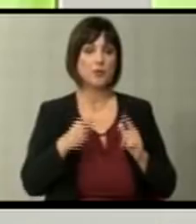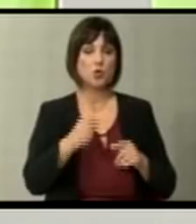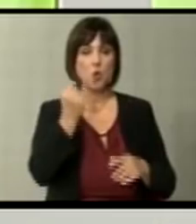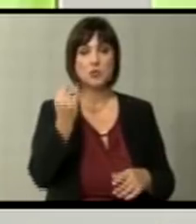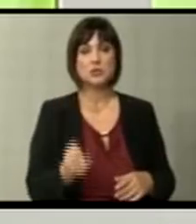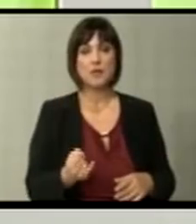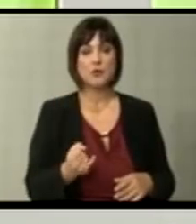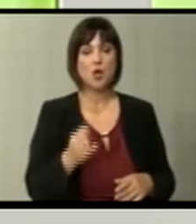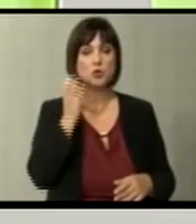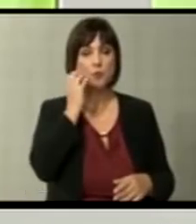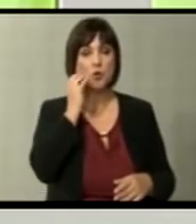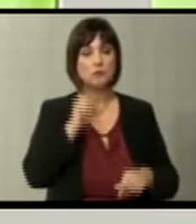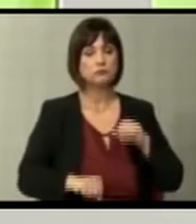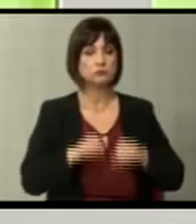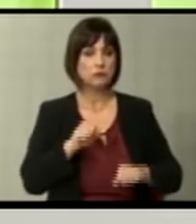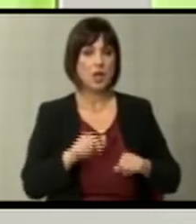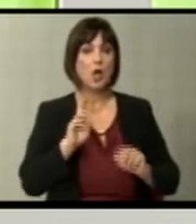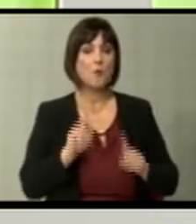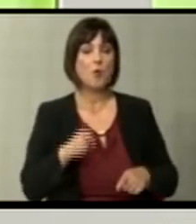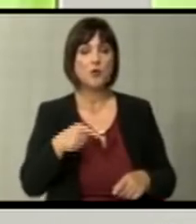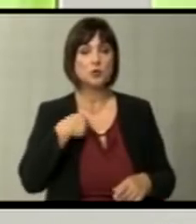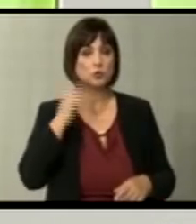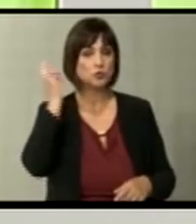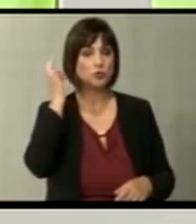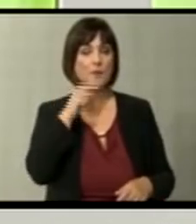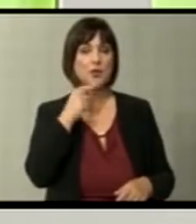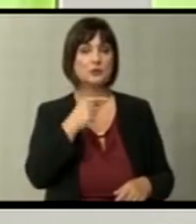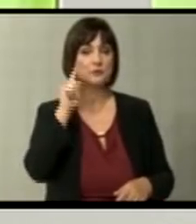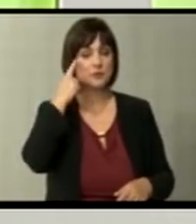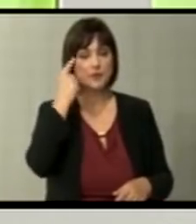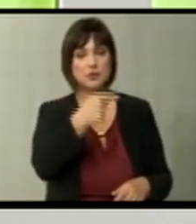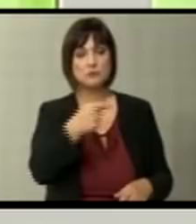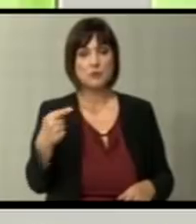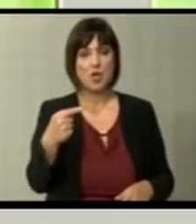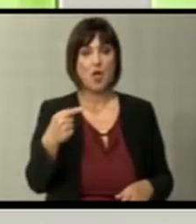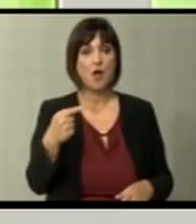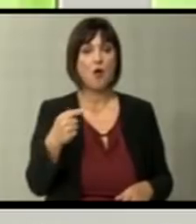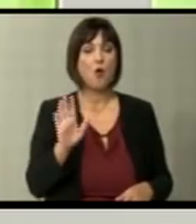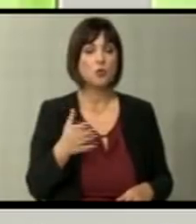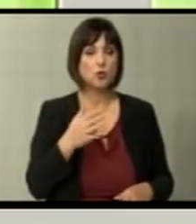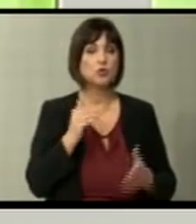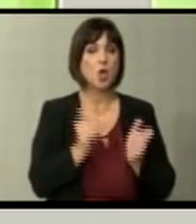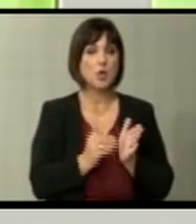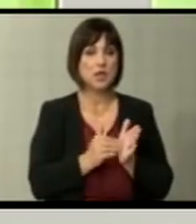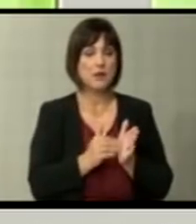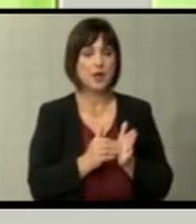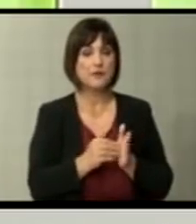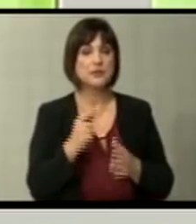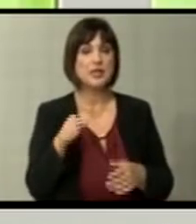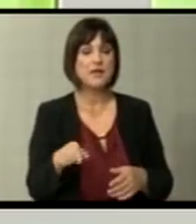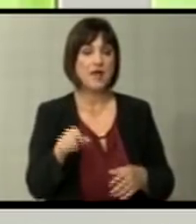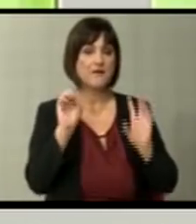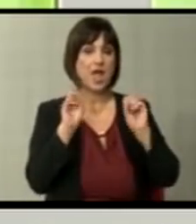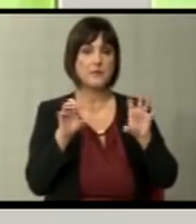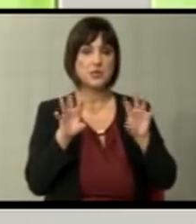слабо и спорот темпо. Затоа може би ова звучи малку по-песимистично отколку што би требало да звучи за една ваква